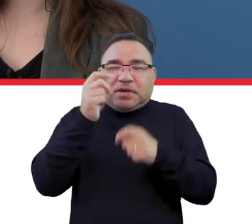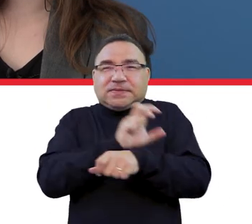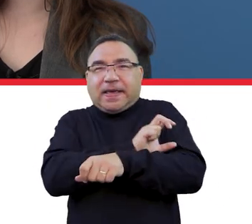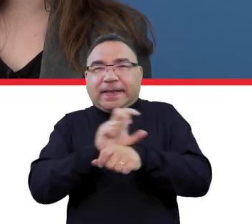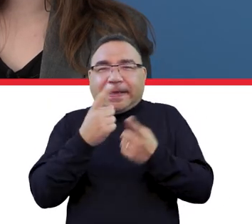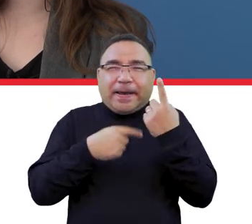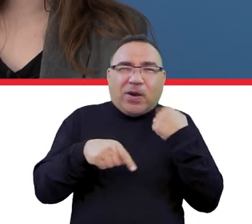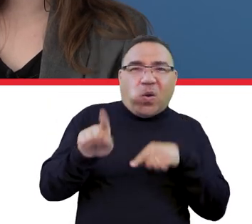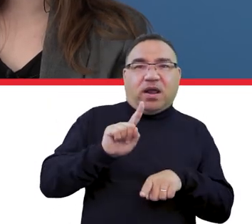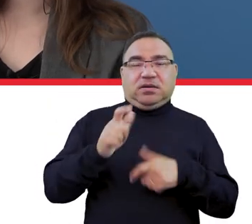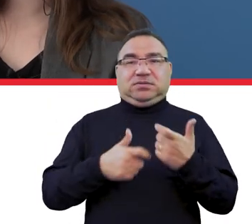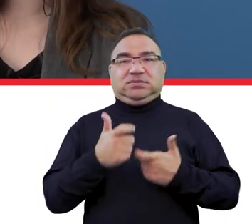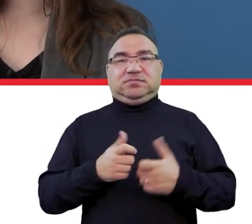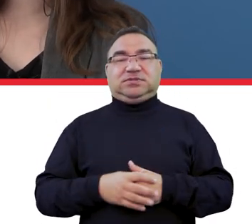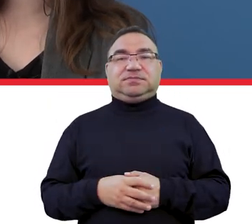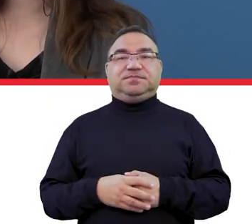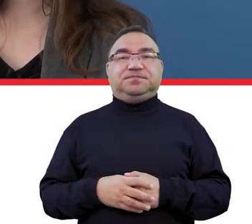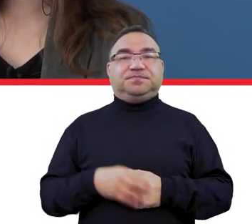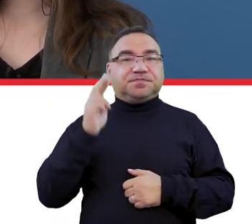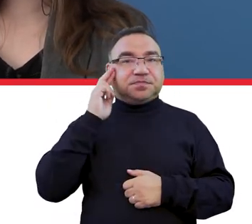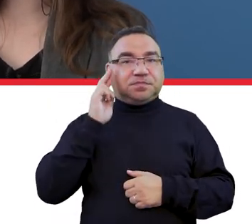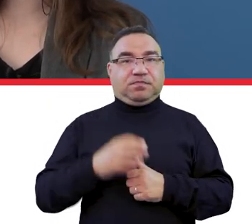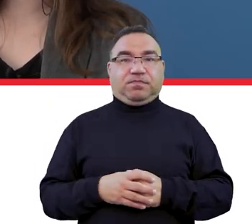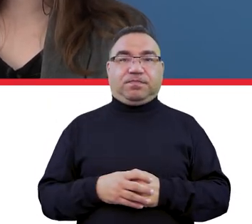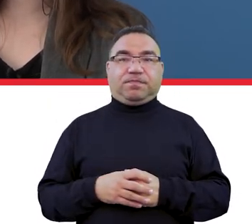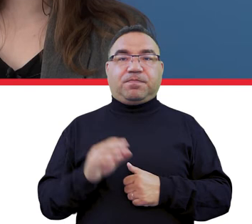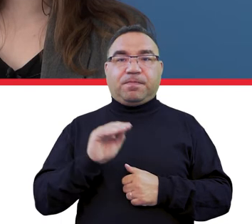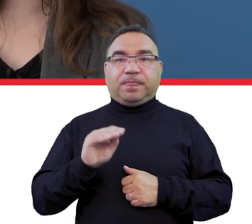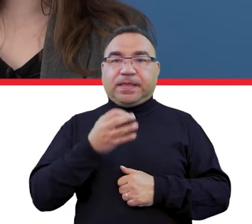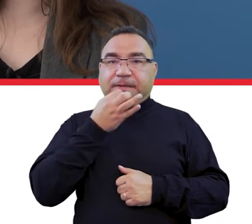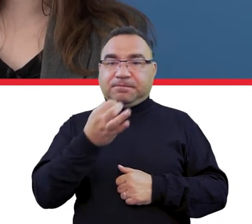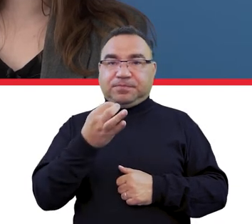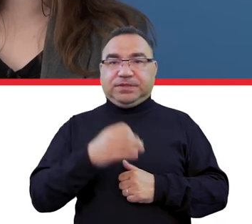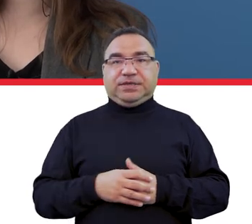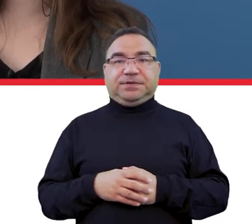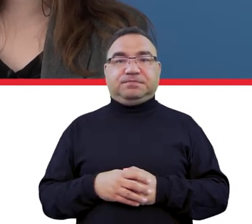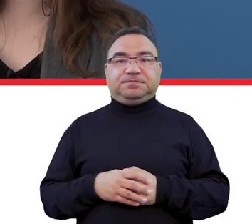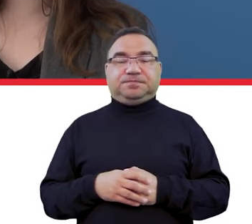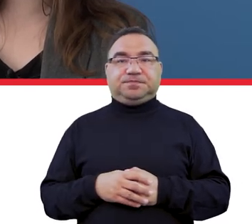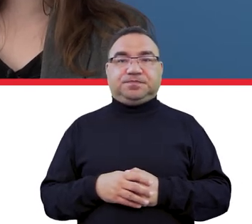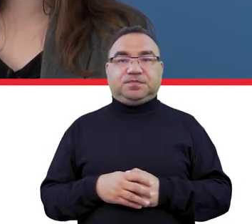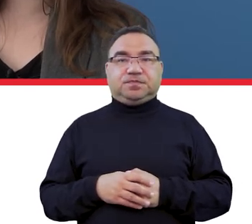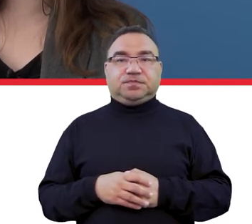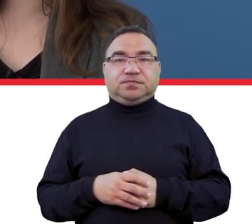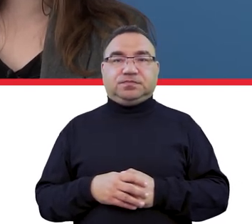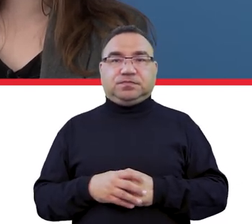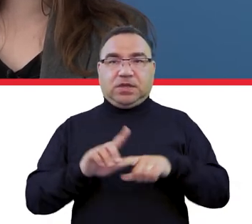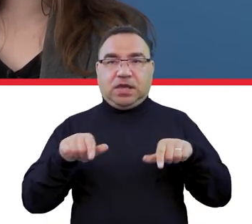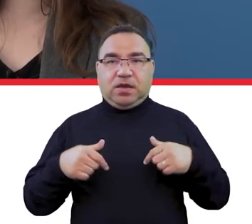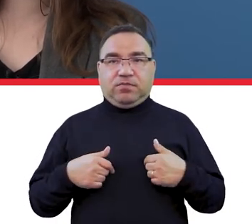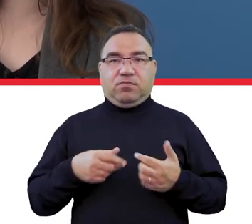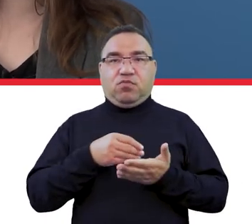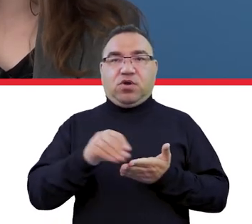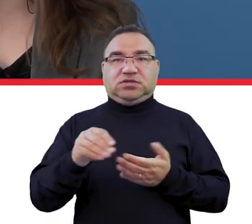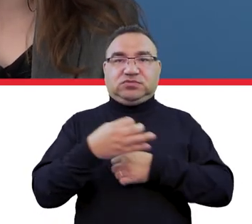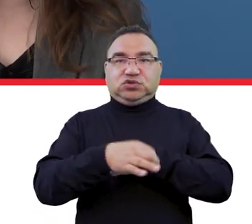studenta. Rozumiemy. I teraz mamy dwa pytania, które łącznie zadamy. Po pierwsze, czemu mamy płacić tyle samo